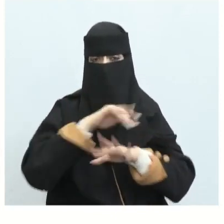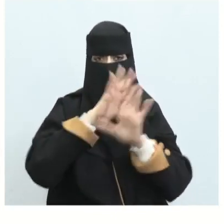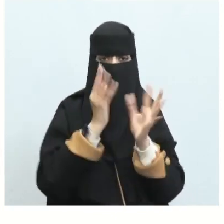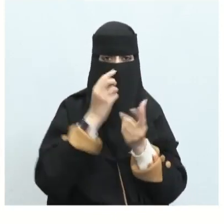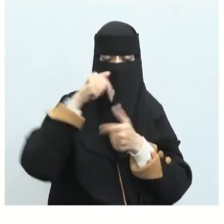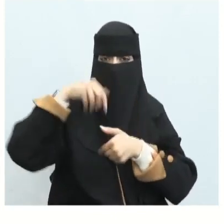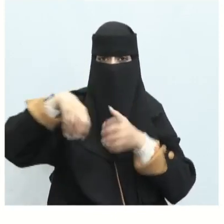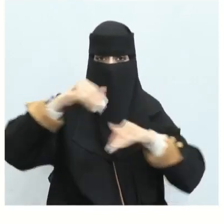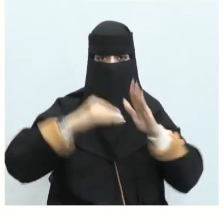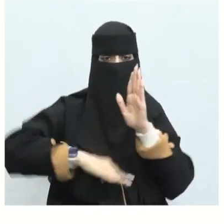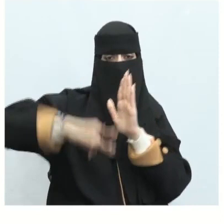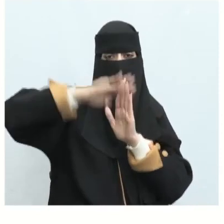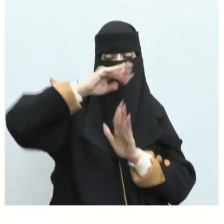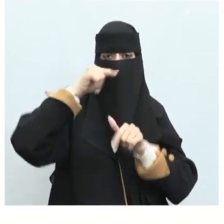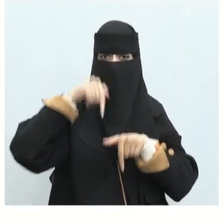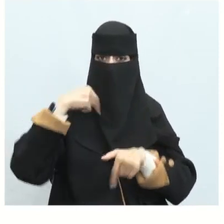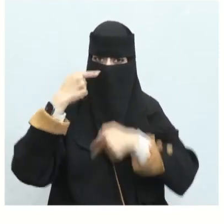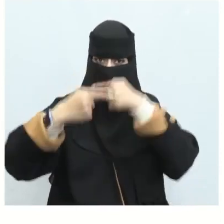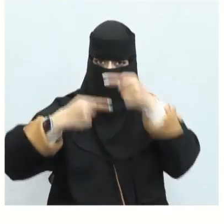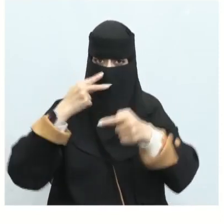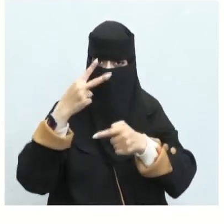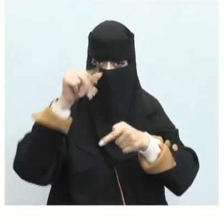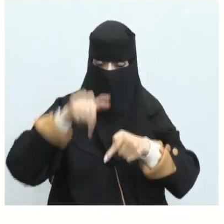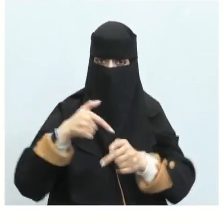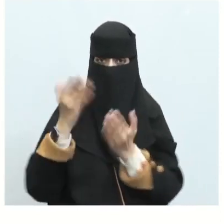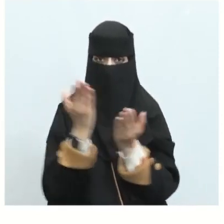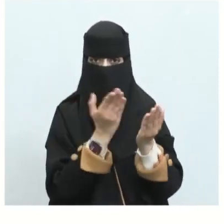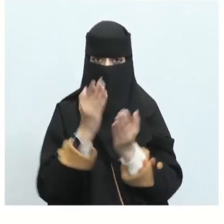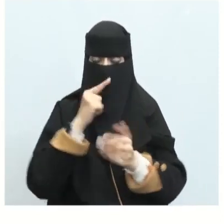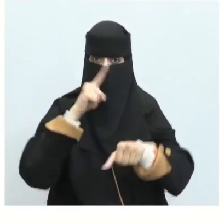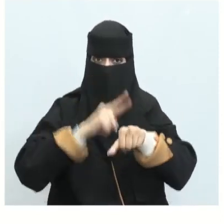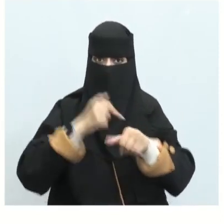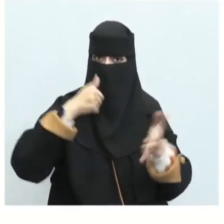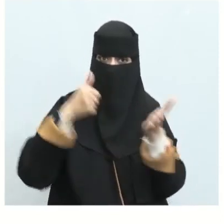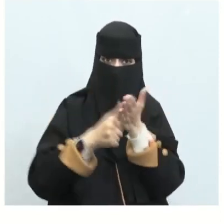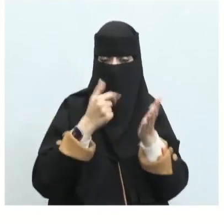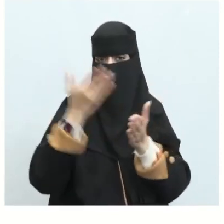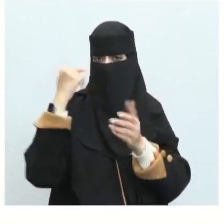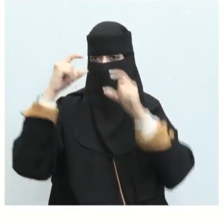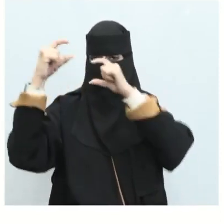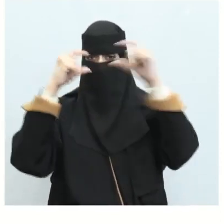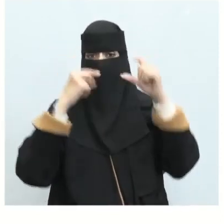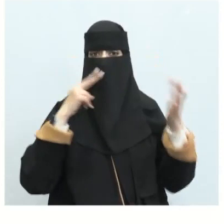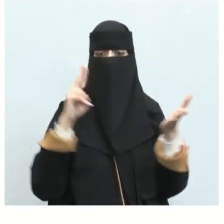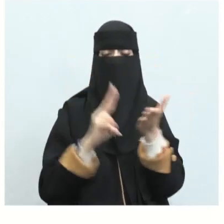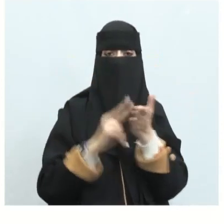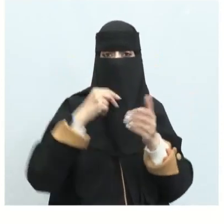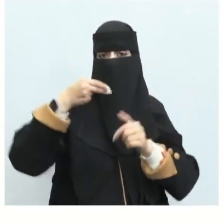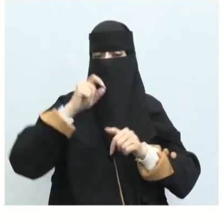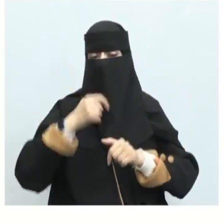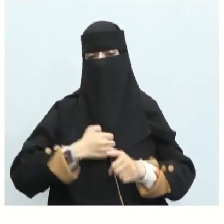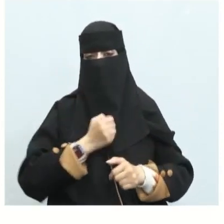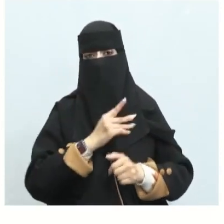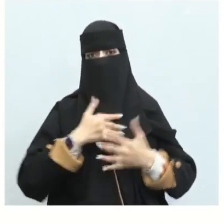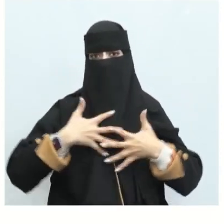المستويات فلو تتبعنا الشعر الغزري الجاهلي لو وجدناه يعبر عن الألم